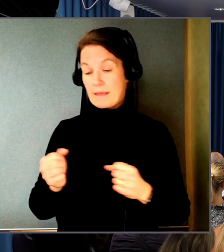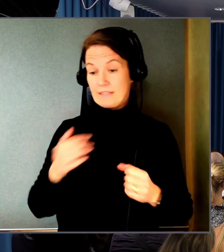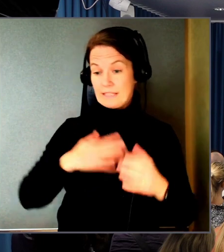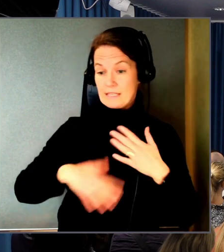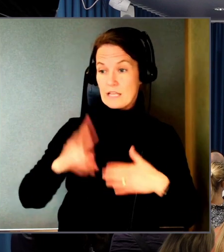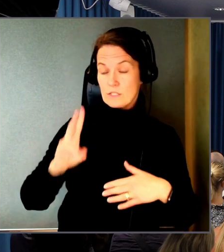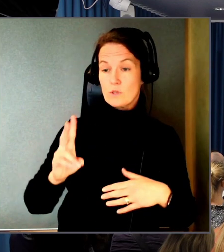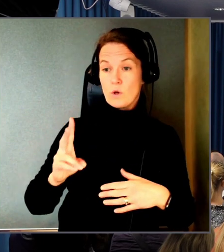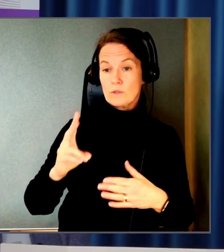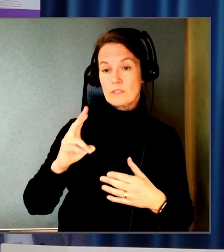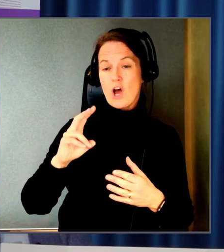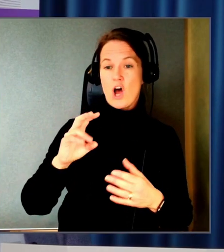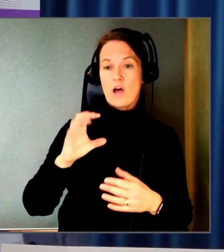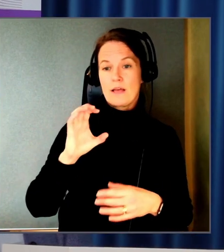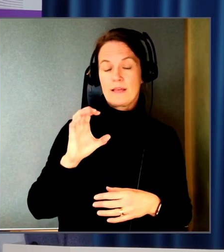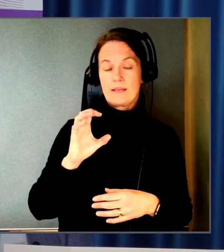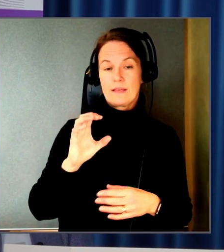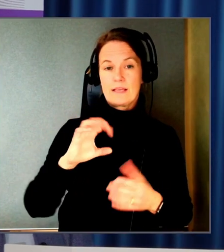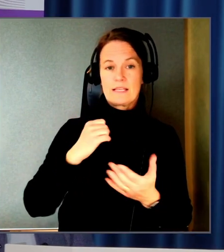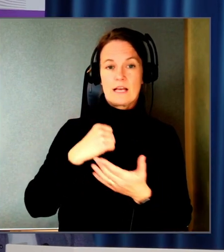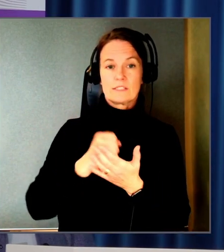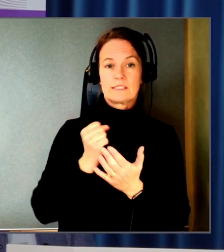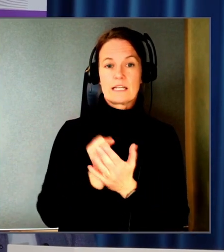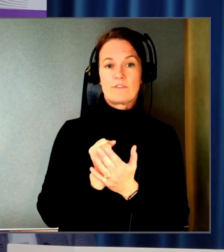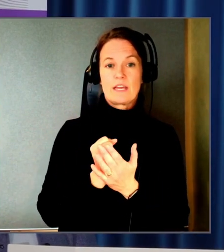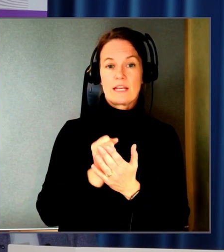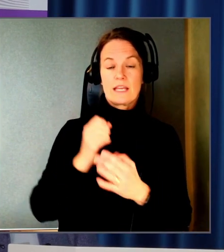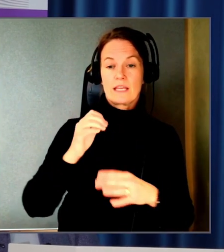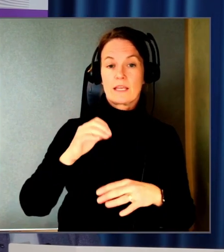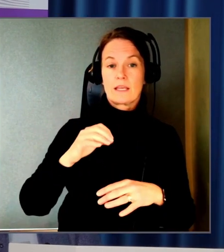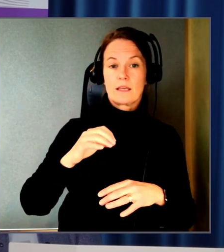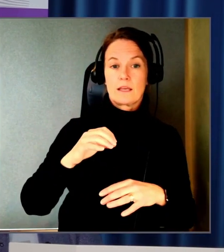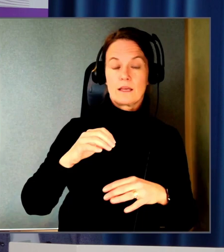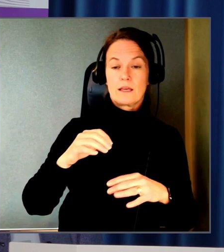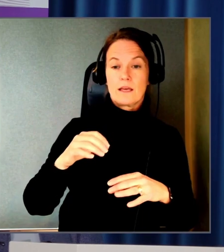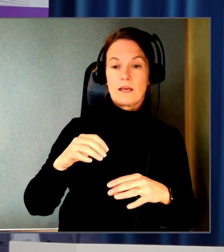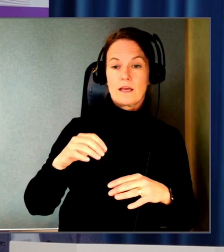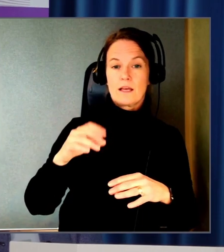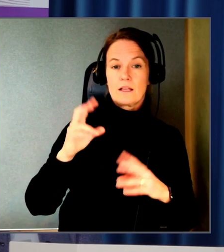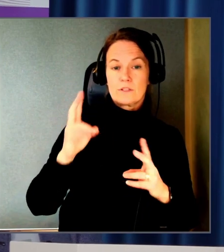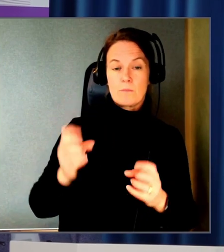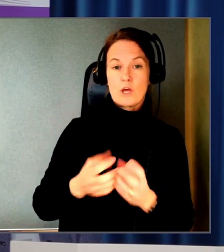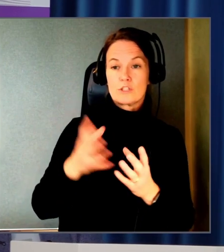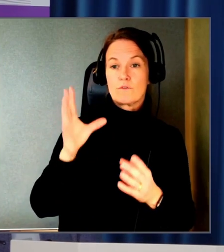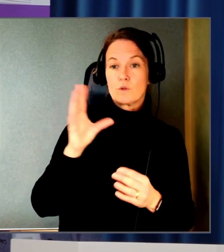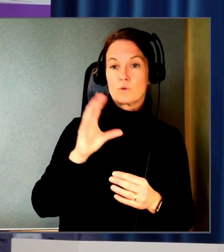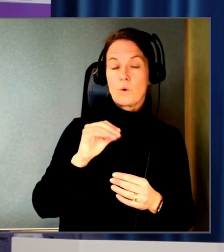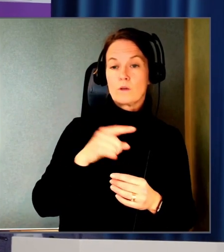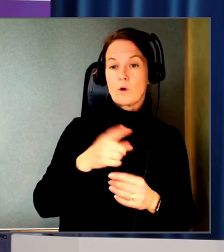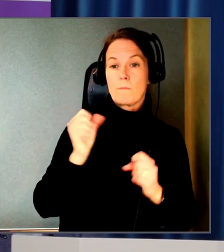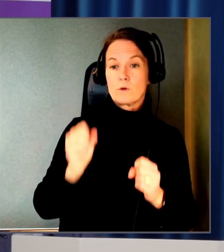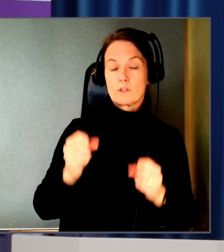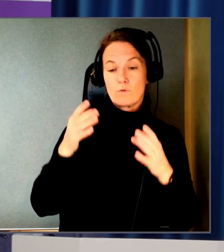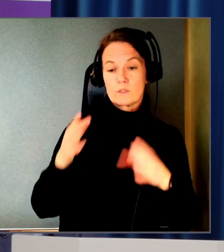typen av lösningar. För det skulle ju sätta ett fokus på dem att verkligen reda ut det så att säga.